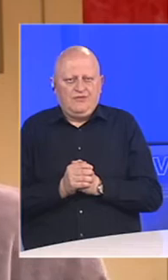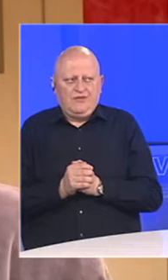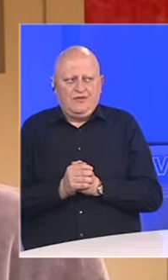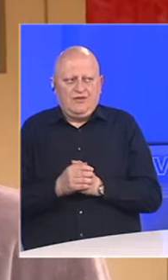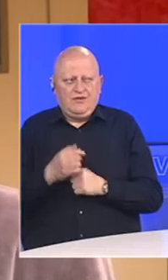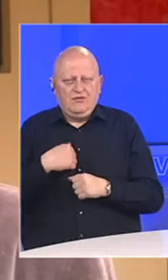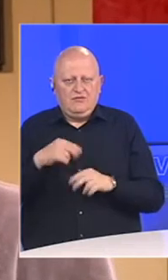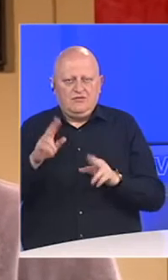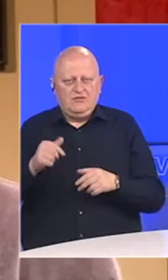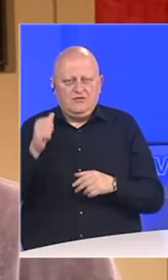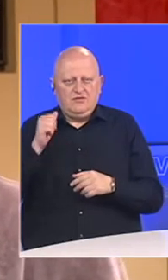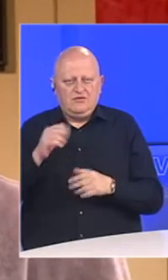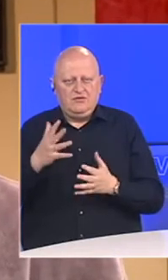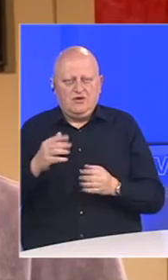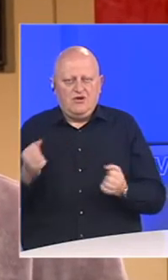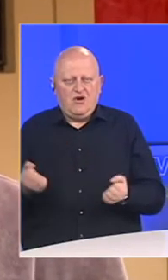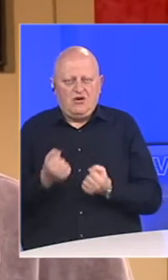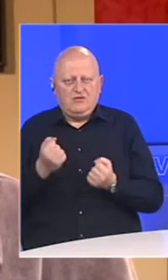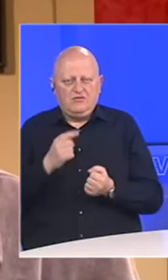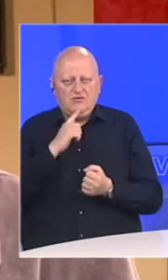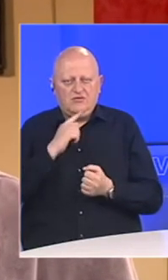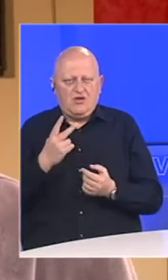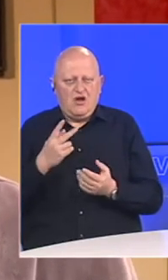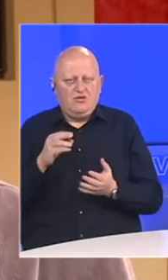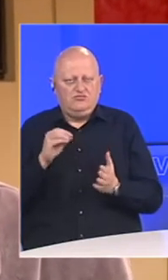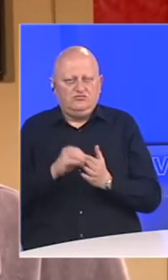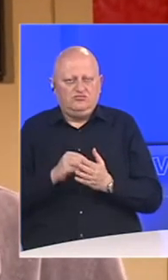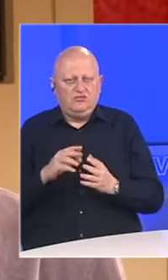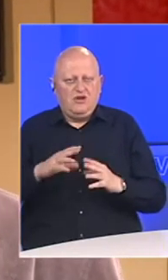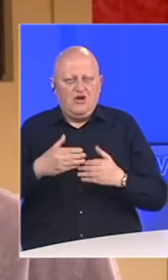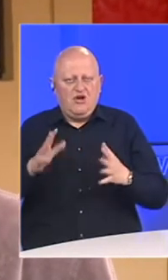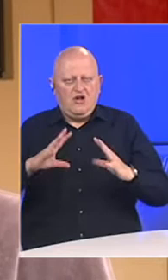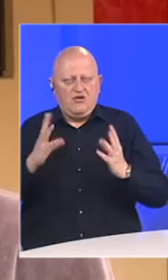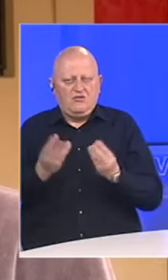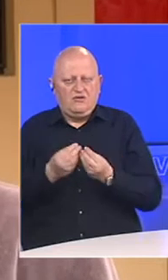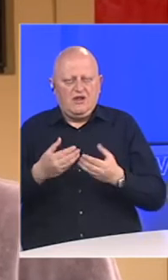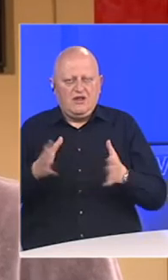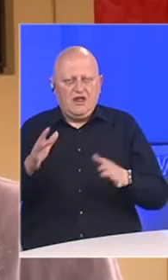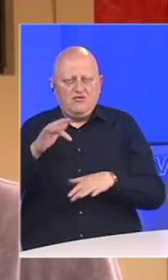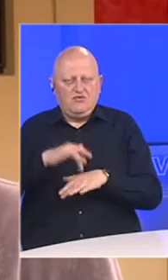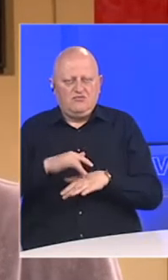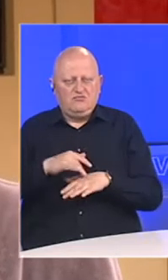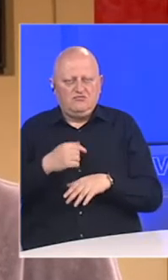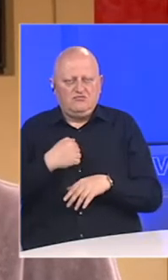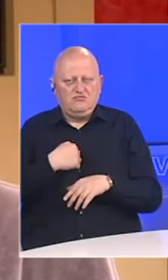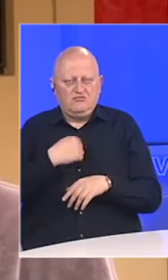Mi smo imali juče određene aktivnosti koje su karakterisane kao javno okupljene na javnom mjestu. Ja